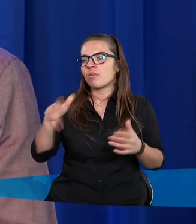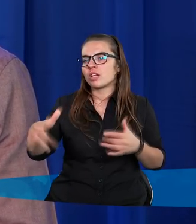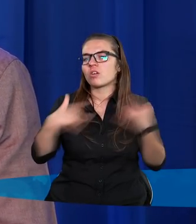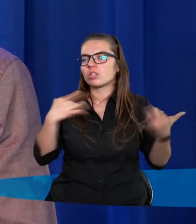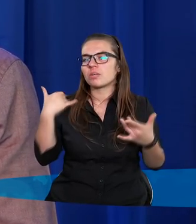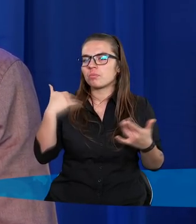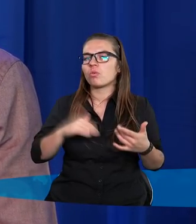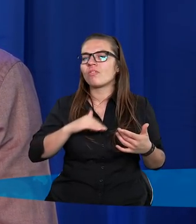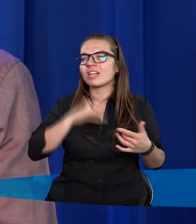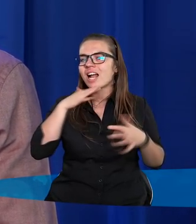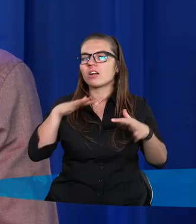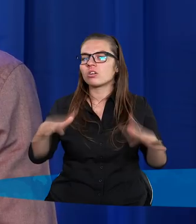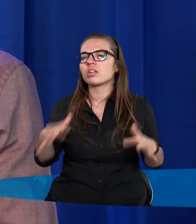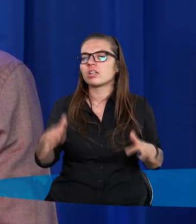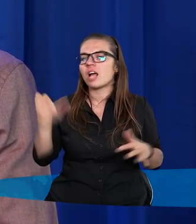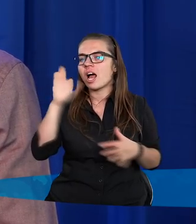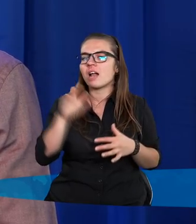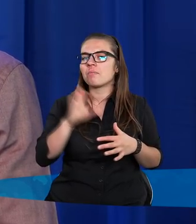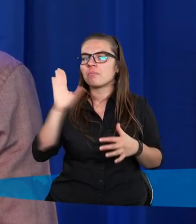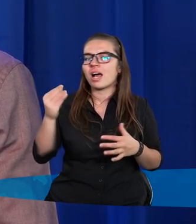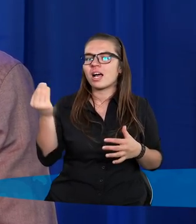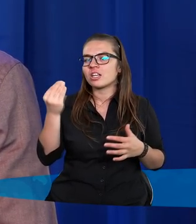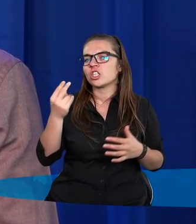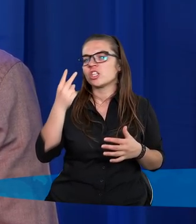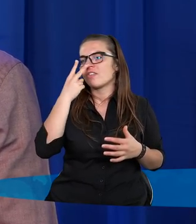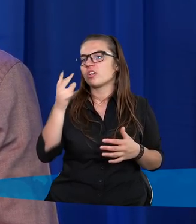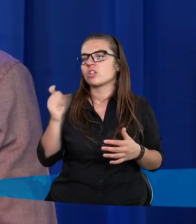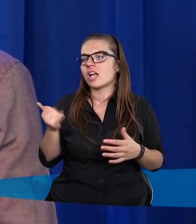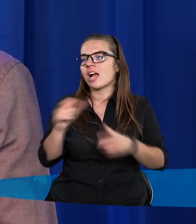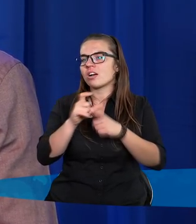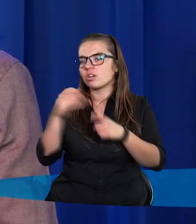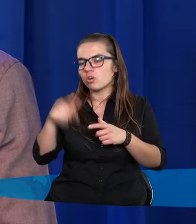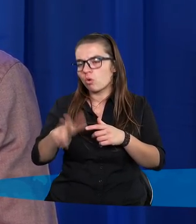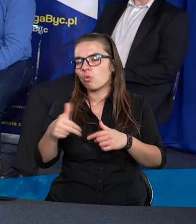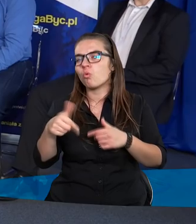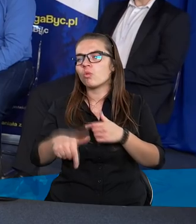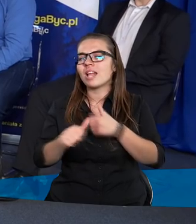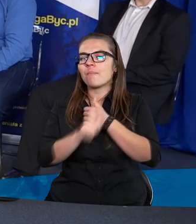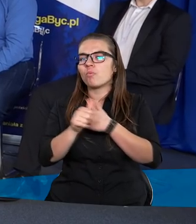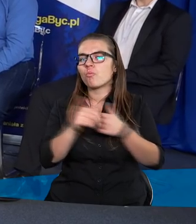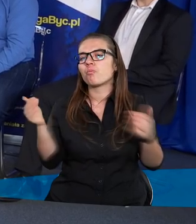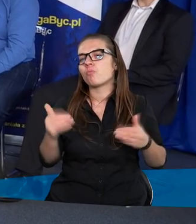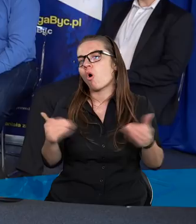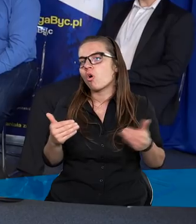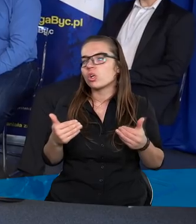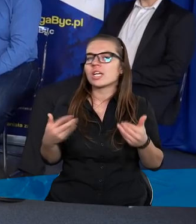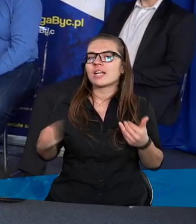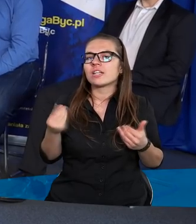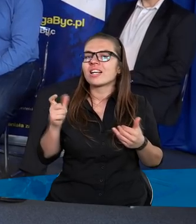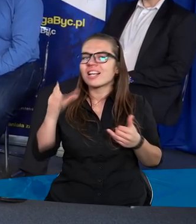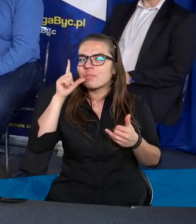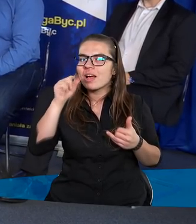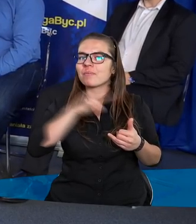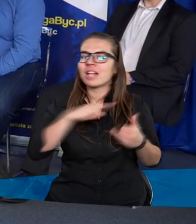cierpienia już było wystarczająco dużo, ale Pan Bóg mówi, jeszcze widocznie jest jakiś ku temu powód. Być może, tak jak z